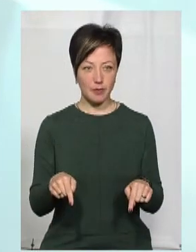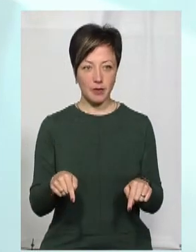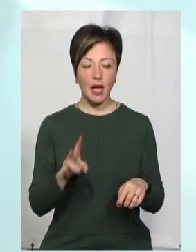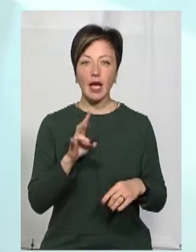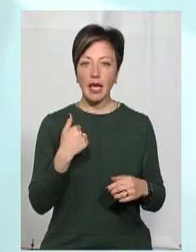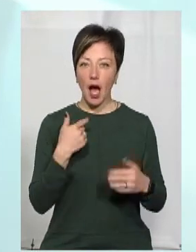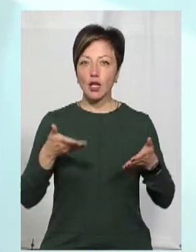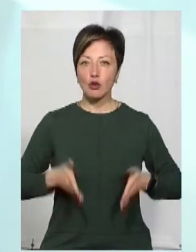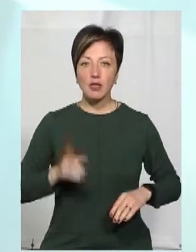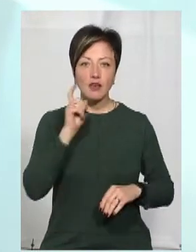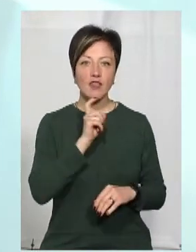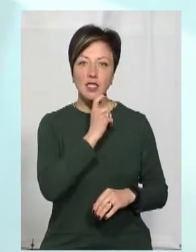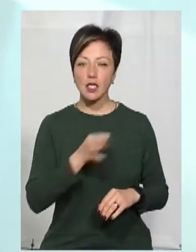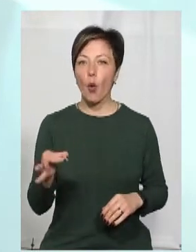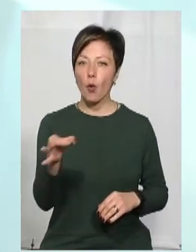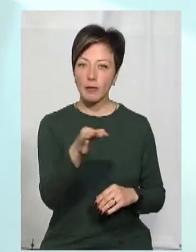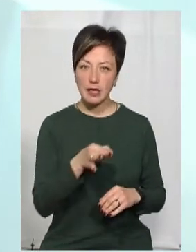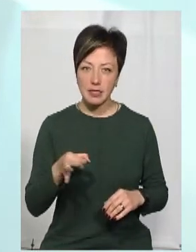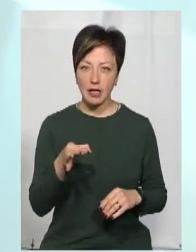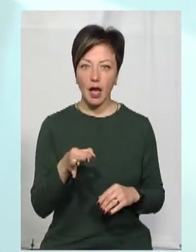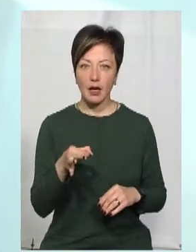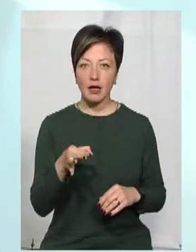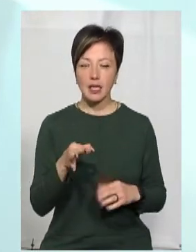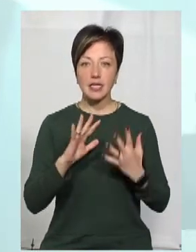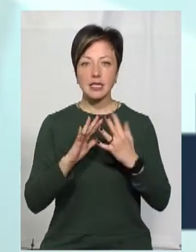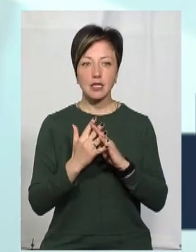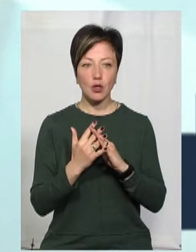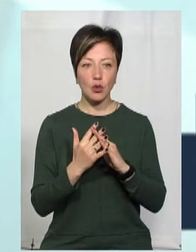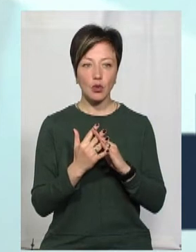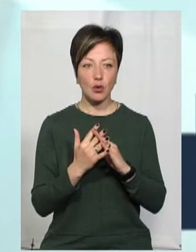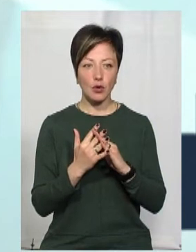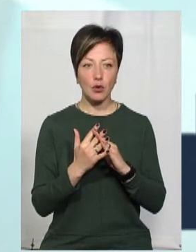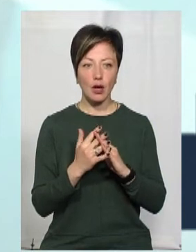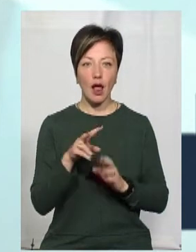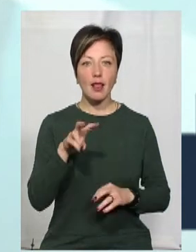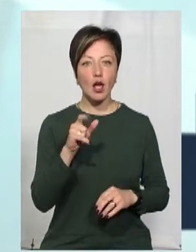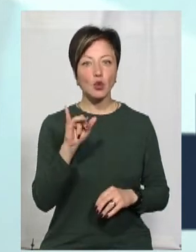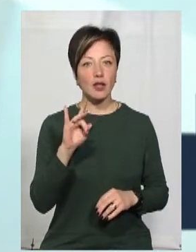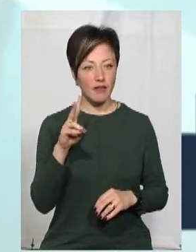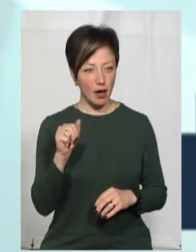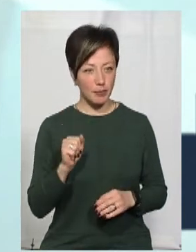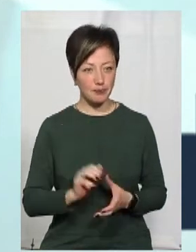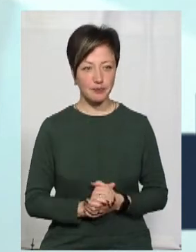Ні, родився в Хмельницькій області, Томашпільський район, село Мазурівка.